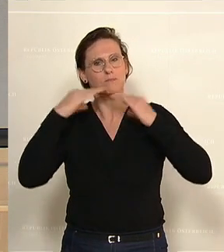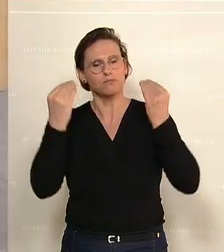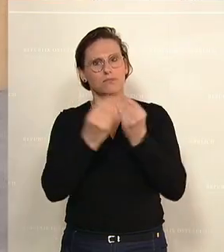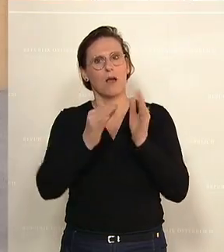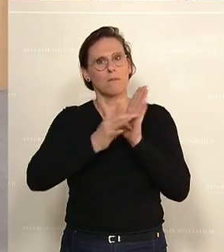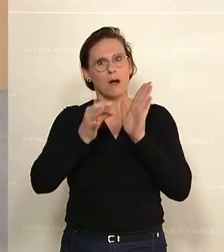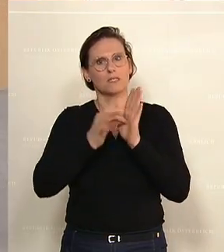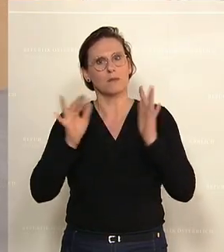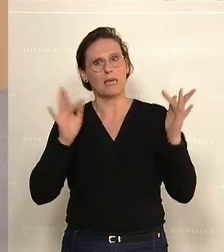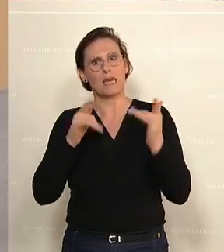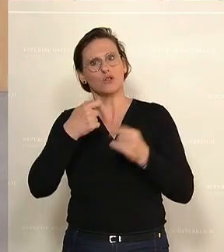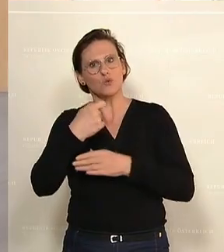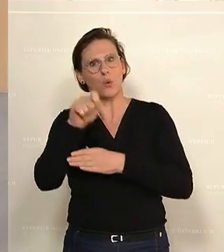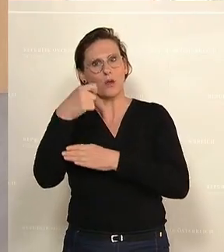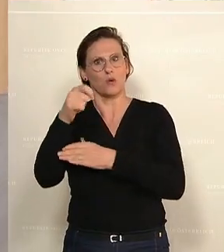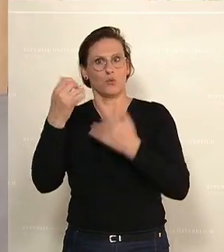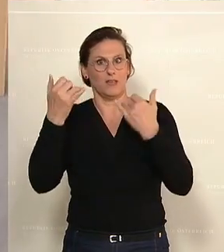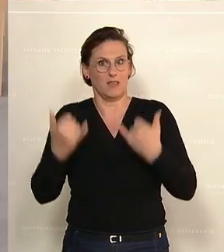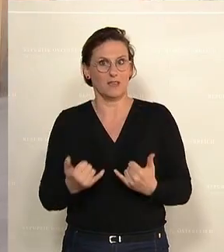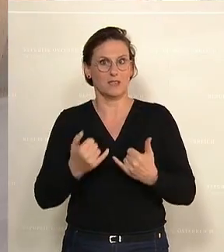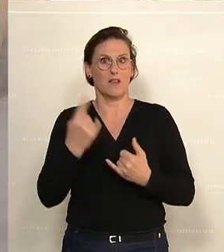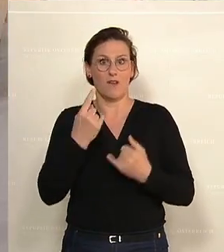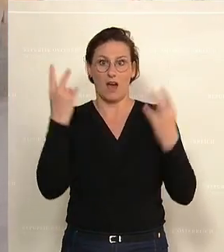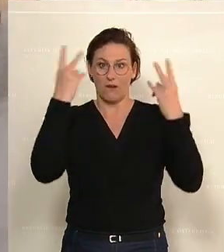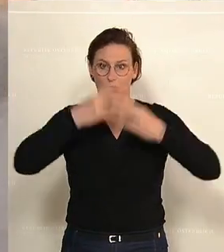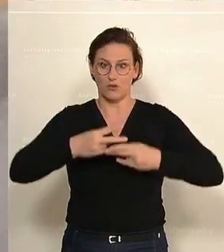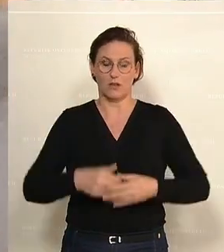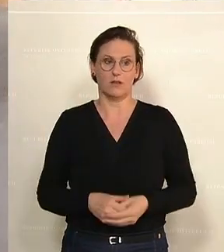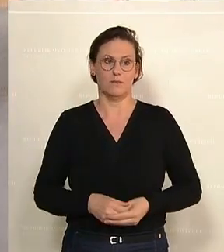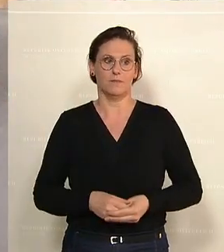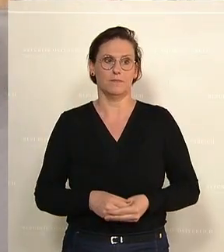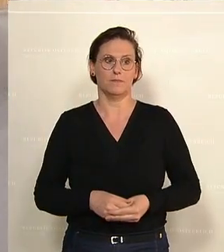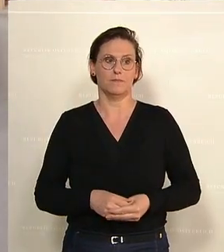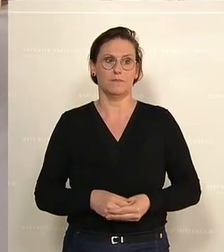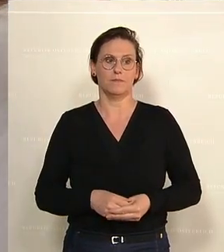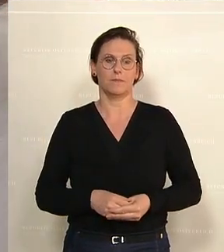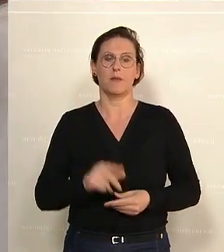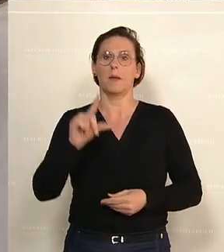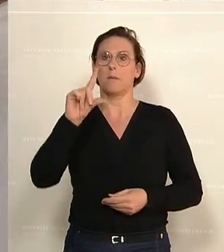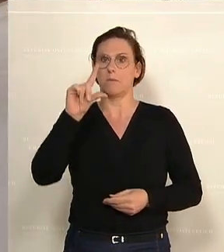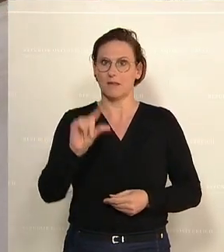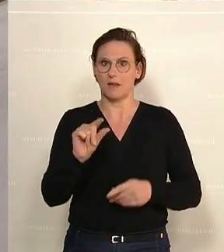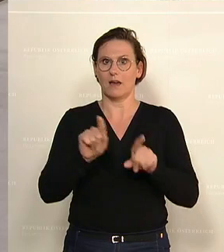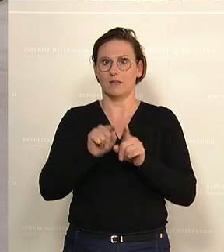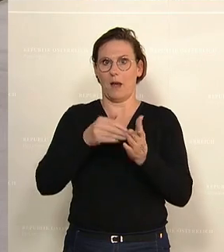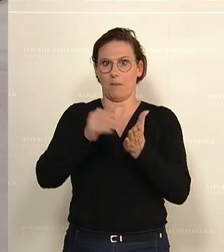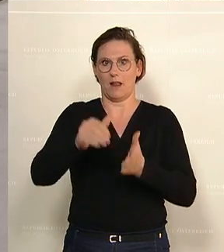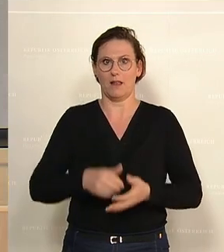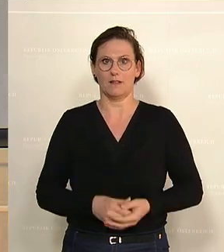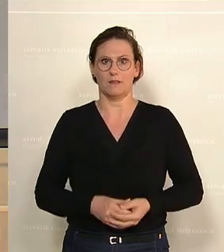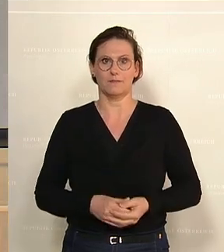Teuerung jetzt. Wer ist für diesen Entschließungsantrag? Das ist die Minderheit, abgelehnt.